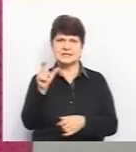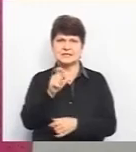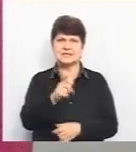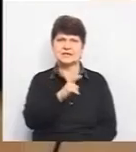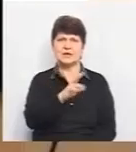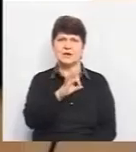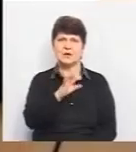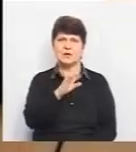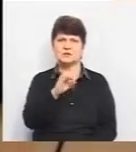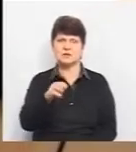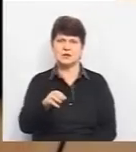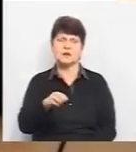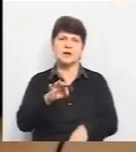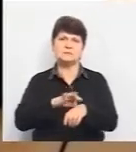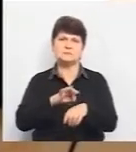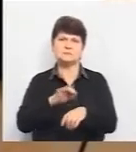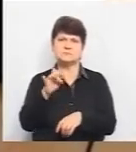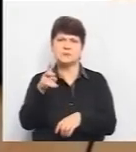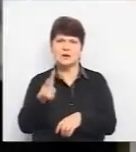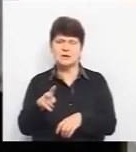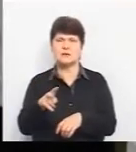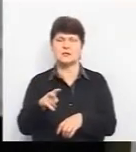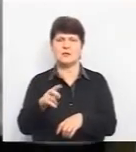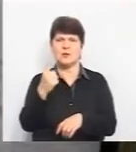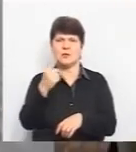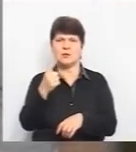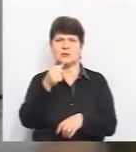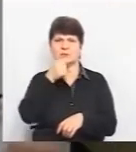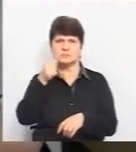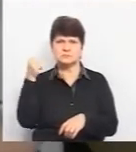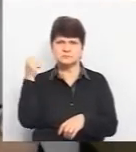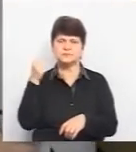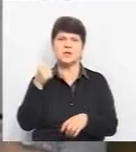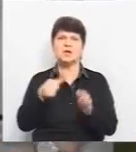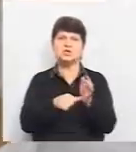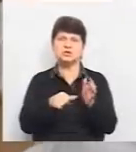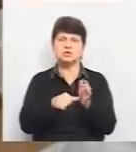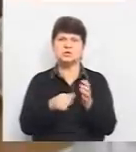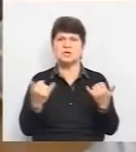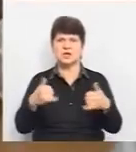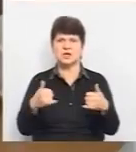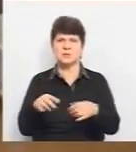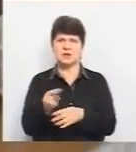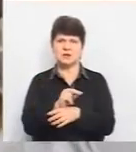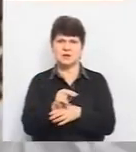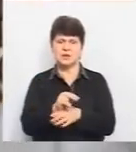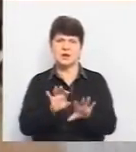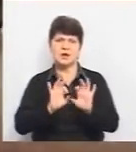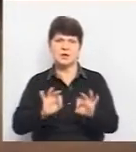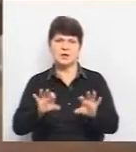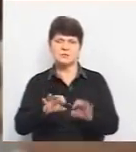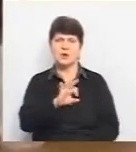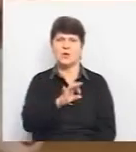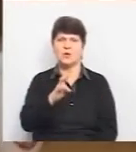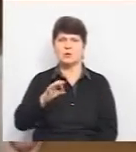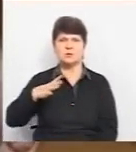бачите. Діагноз раки жінці поставили наприкінці минулого року. Вона вже пройшла шість курсів хіміотерапії. Розповідає, онко